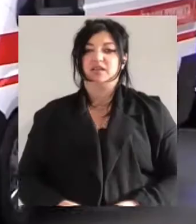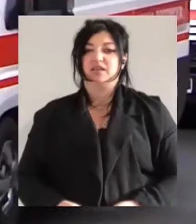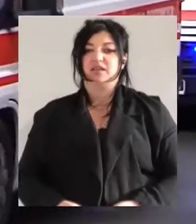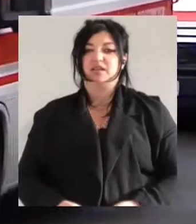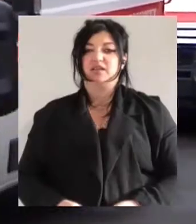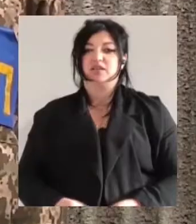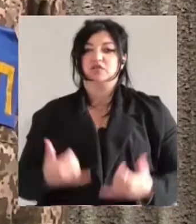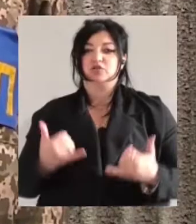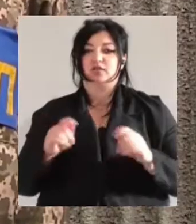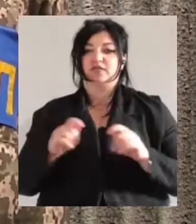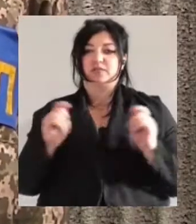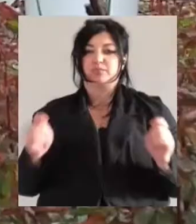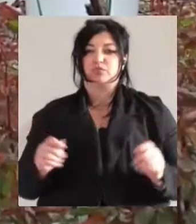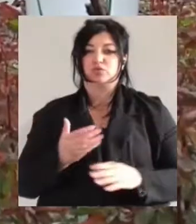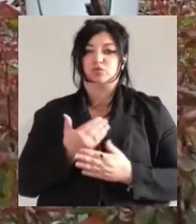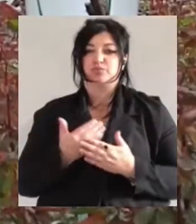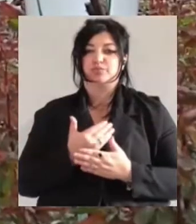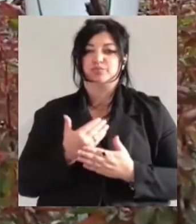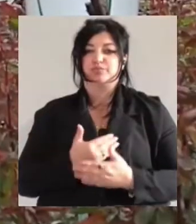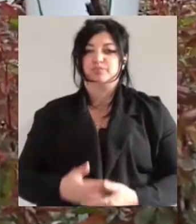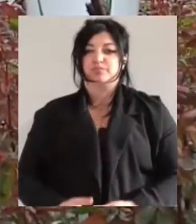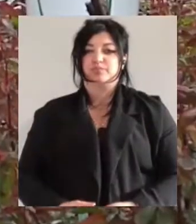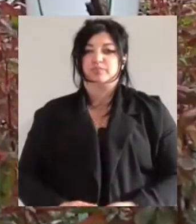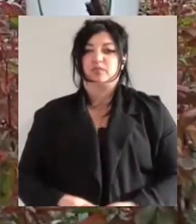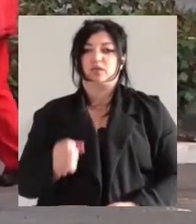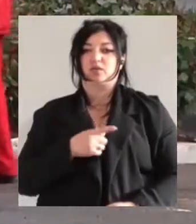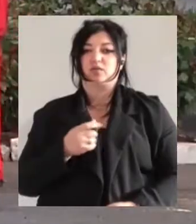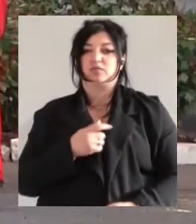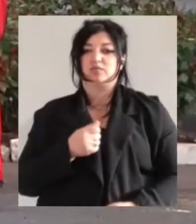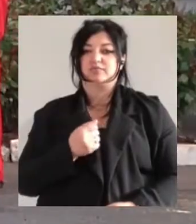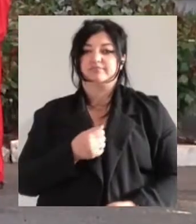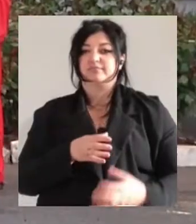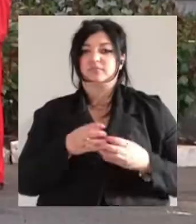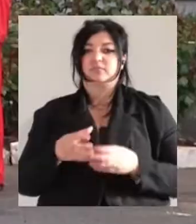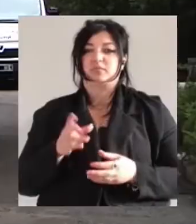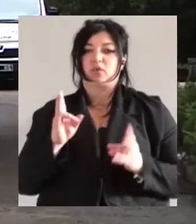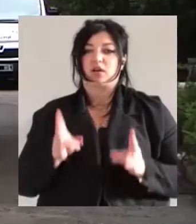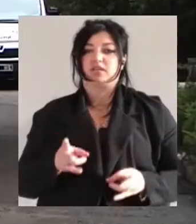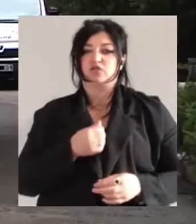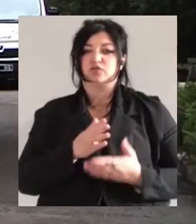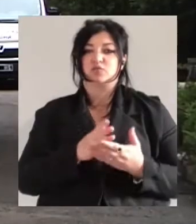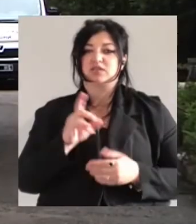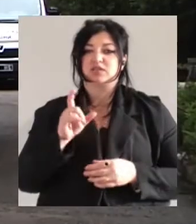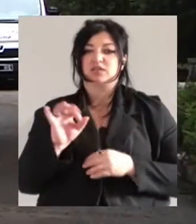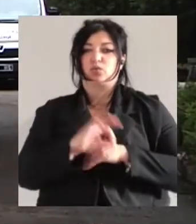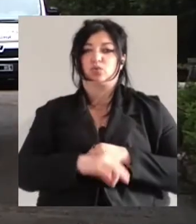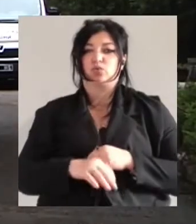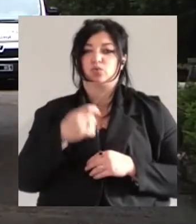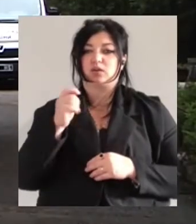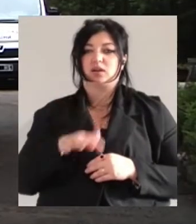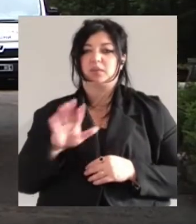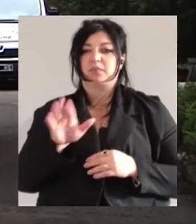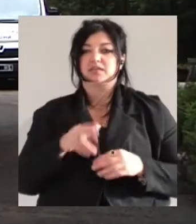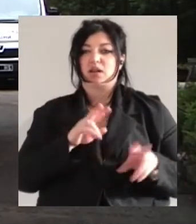В Одеський військовий шпиталь привезли поранених військовослужбовців зі сходу України. Після огляду хворих буде